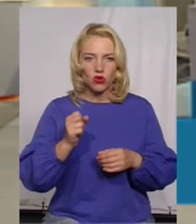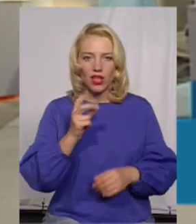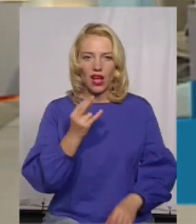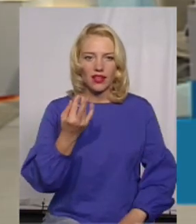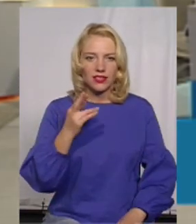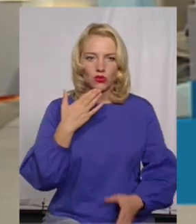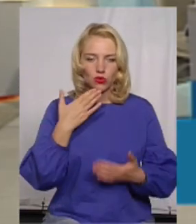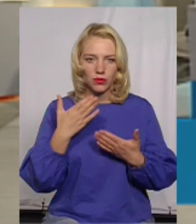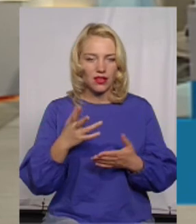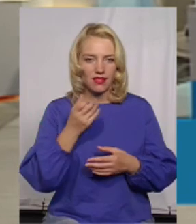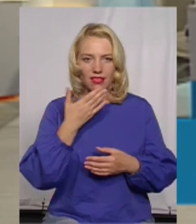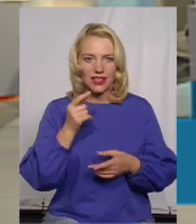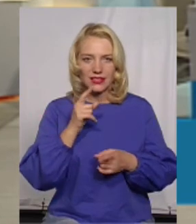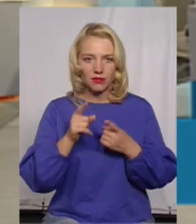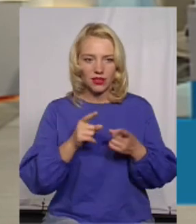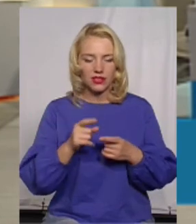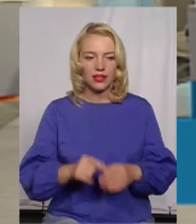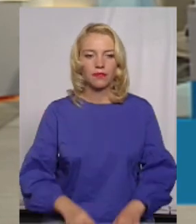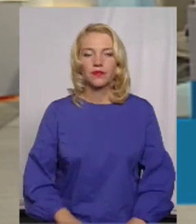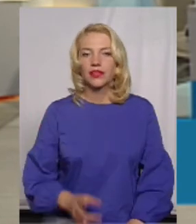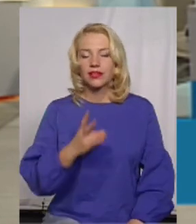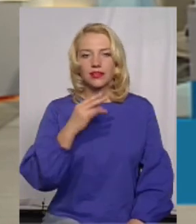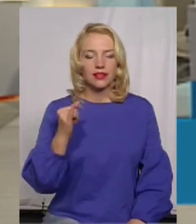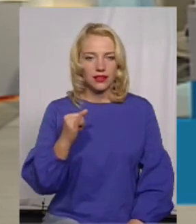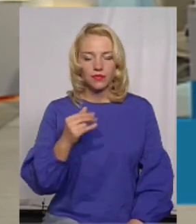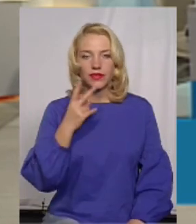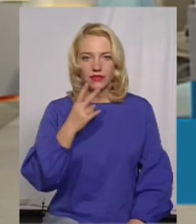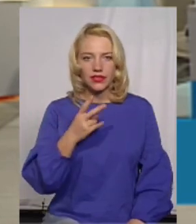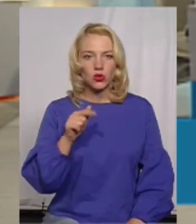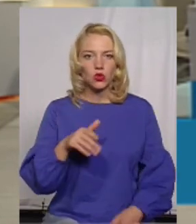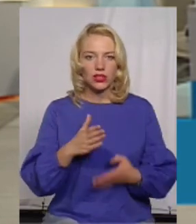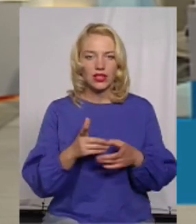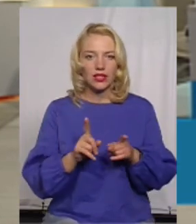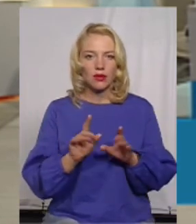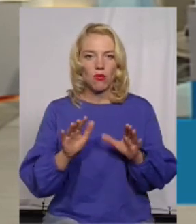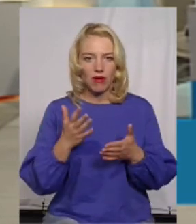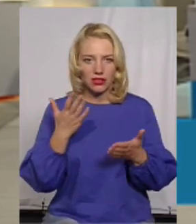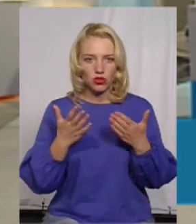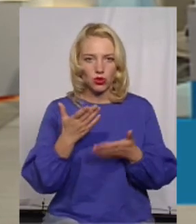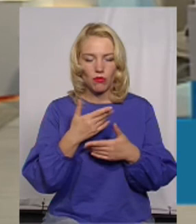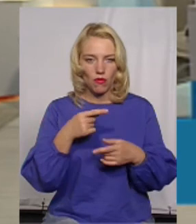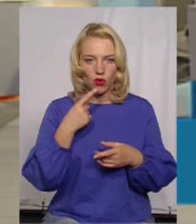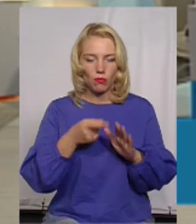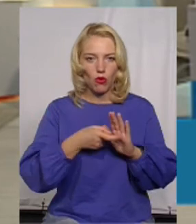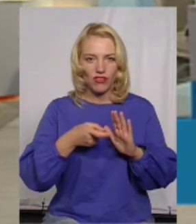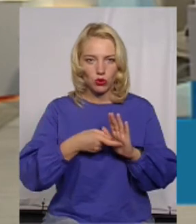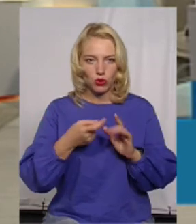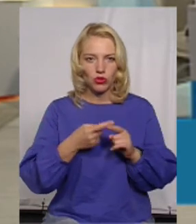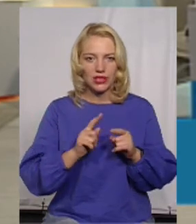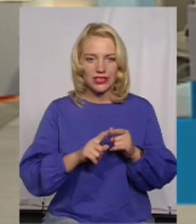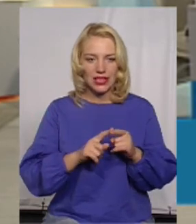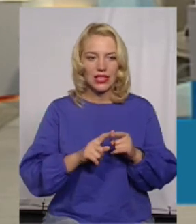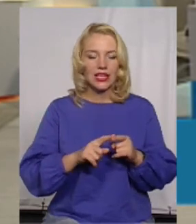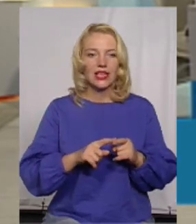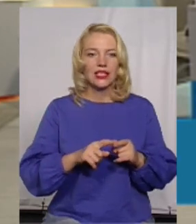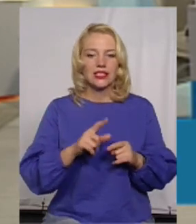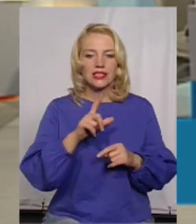огуби? Ні. Вони, дивіться, той момент, якщо, знову ж таки, ми говоримо про видобуток, видобуток запустити